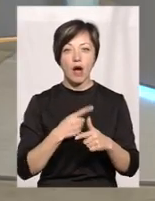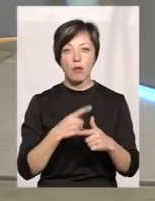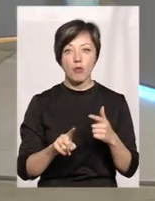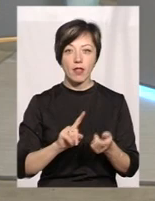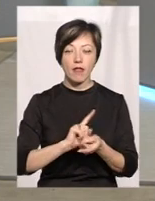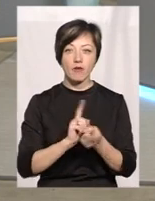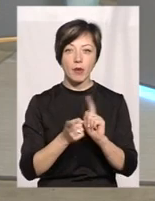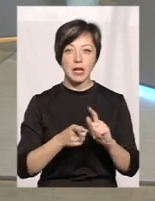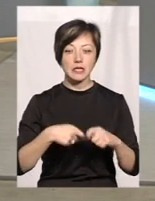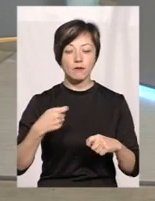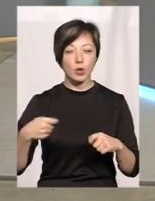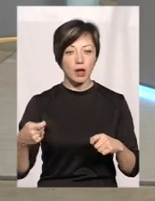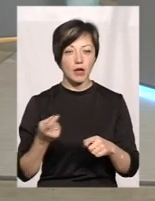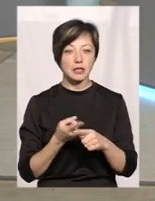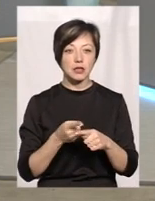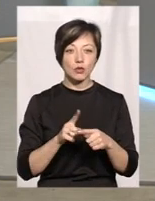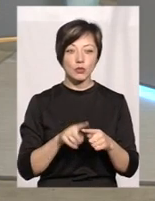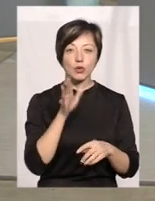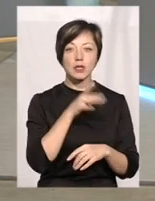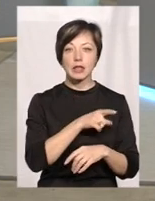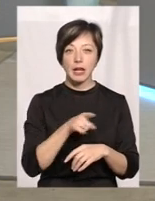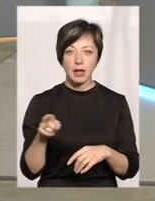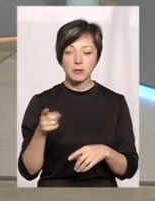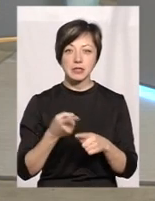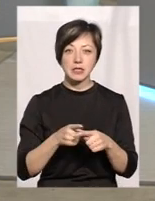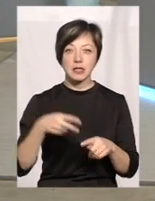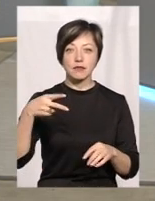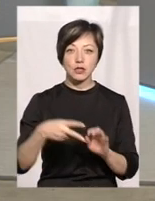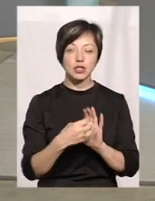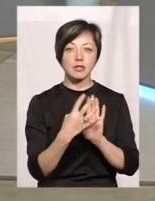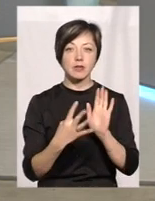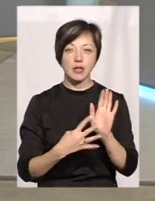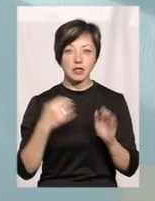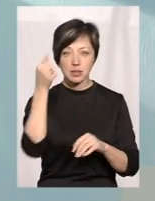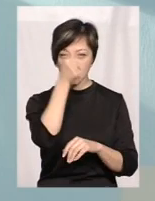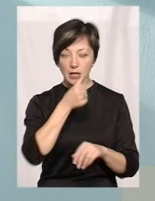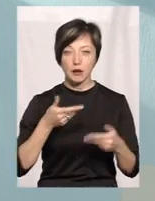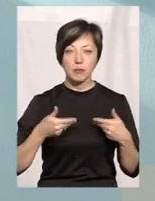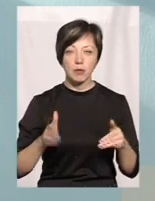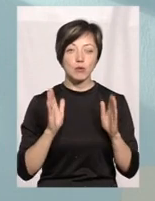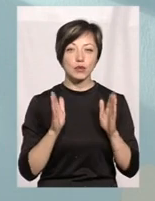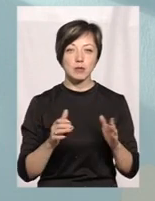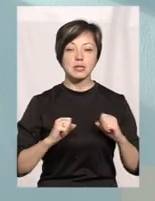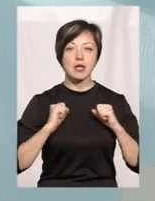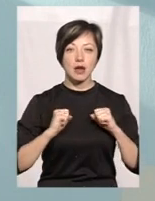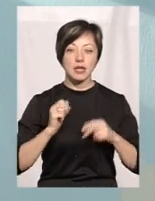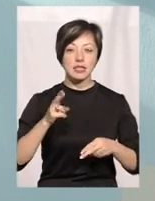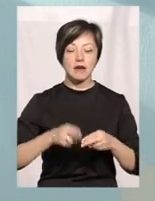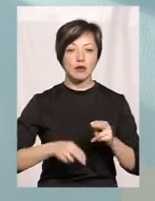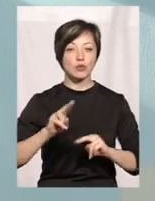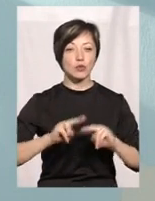зволікати. Тому термін, звичайно, це 2019 рік. Ми будемо старатися завершити